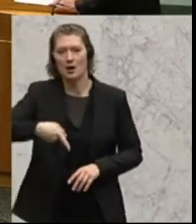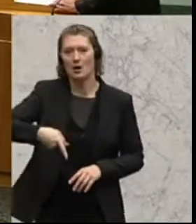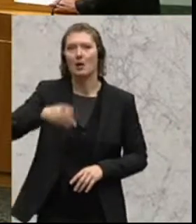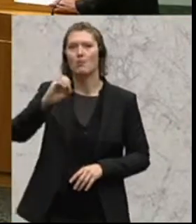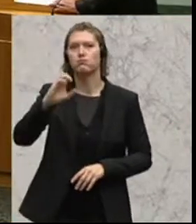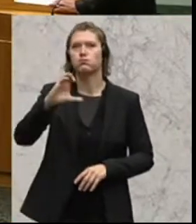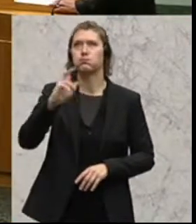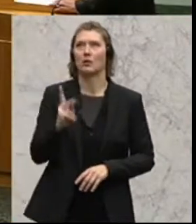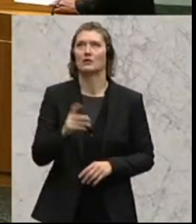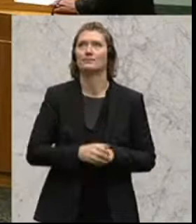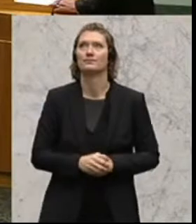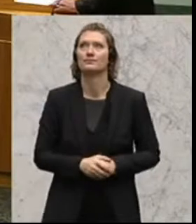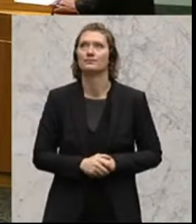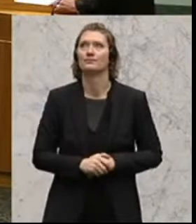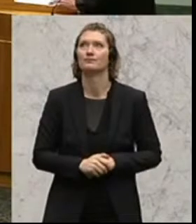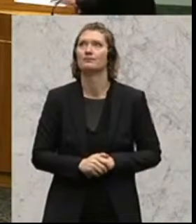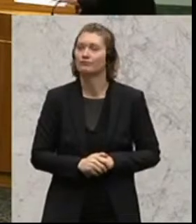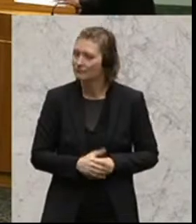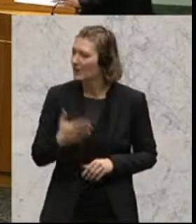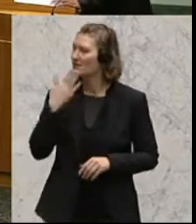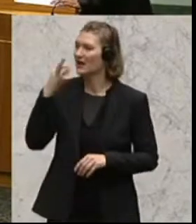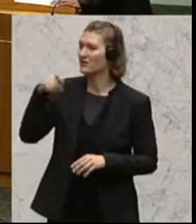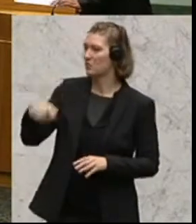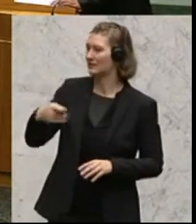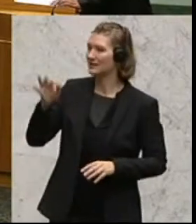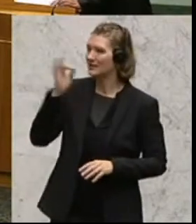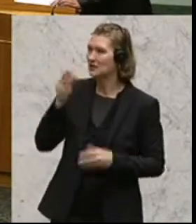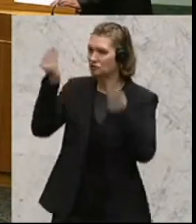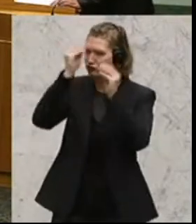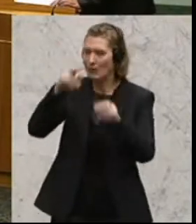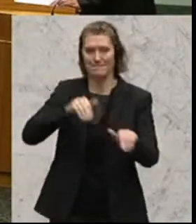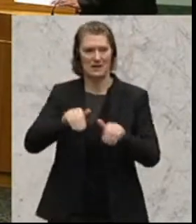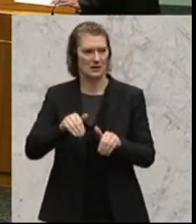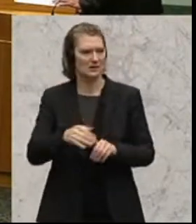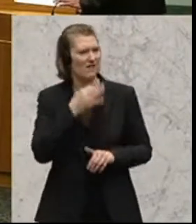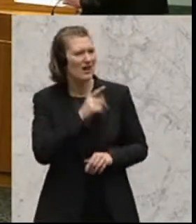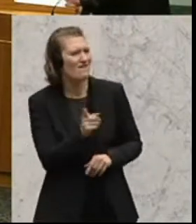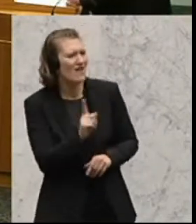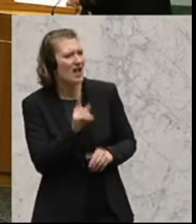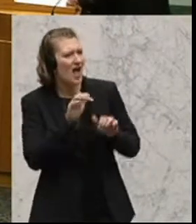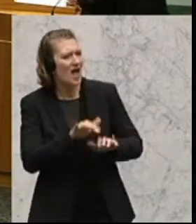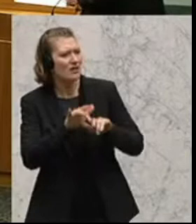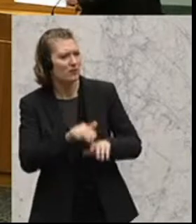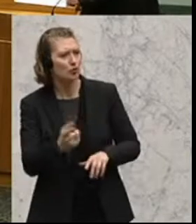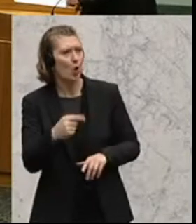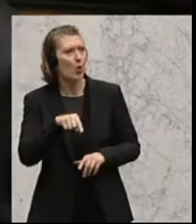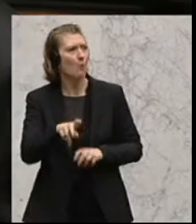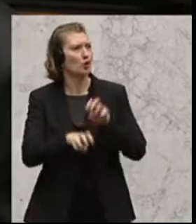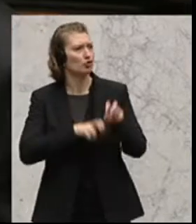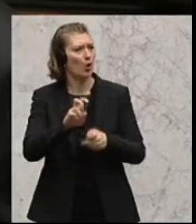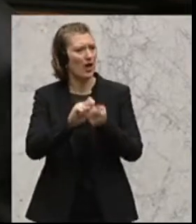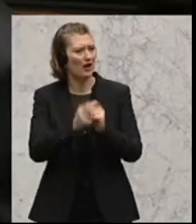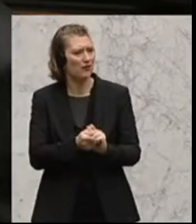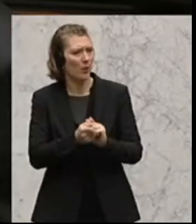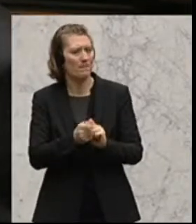Bitte um Ihre Fragestellung. Danke, Frau Präsidentin. Geschätzter Minister, welchen einflusswürdig geplante Steuerreform auf die